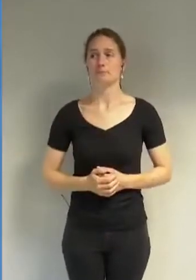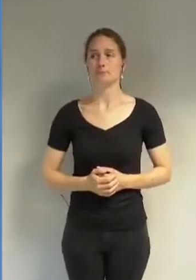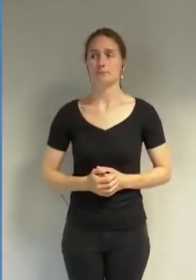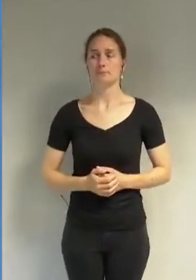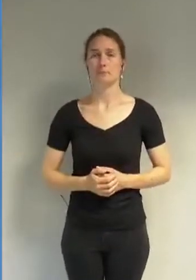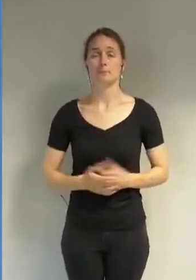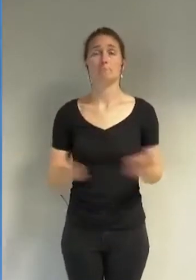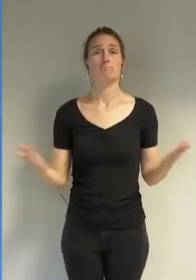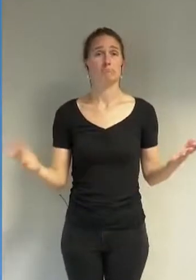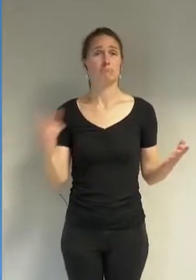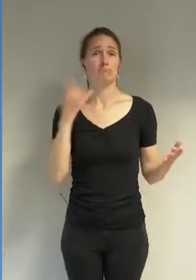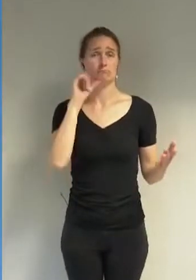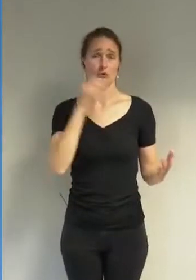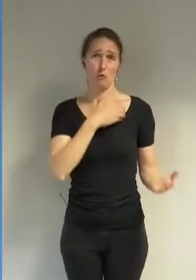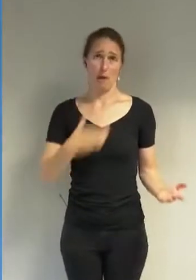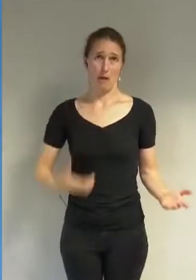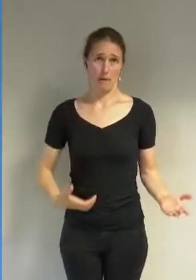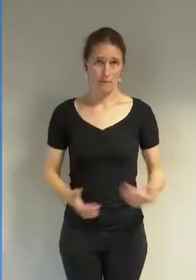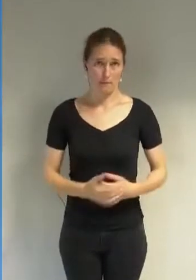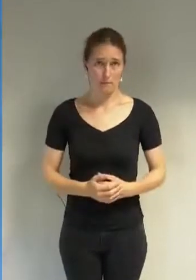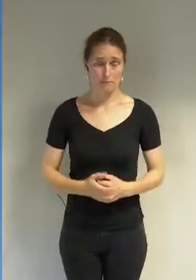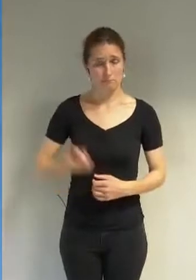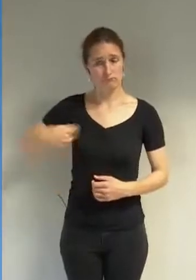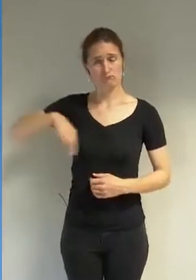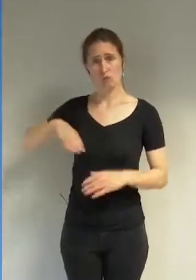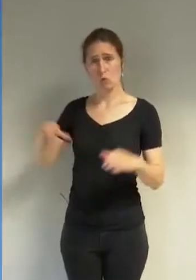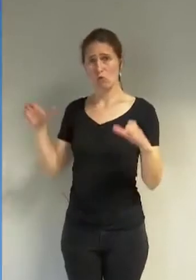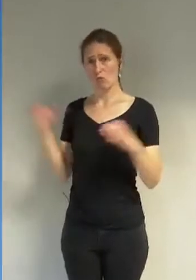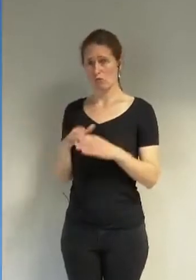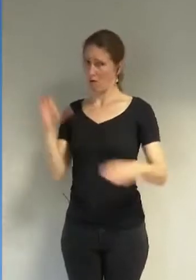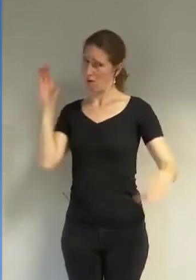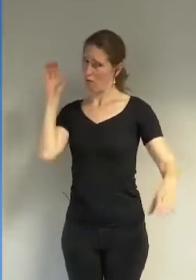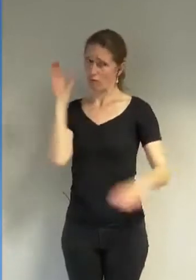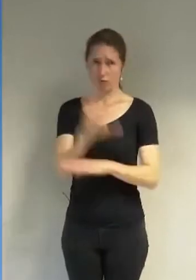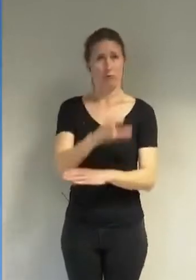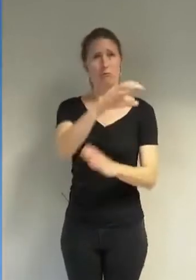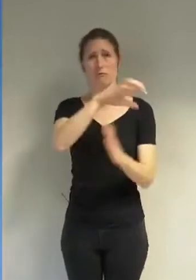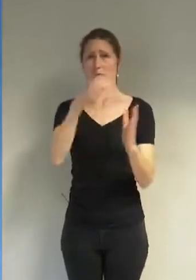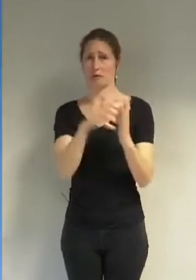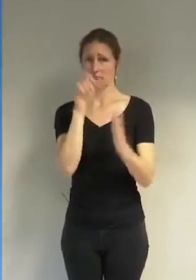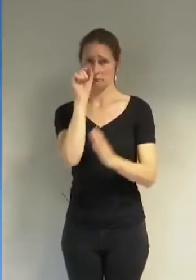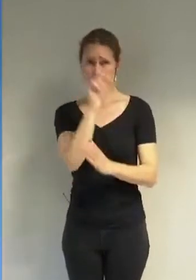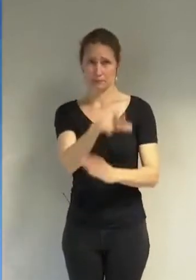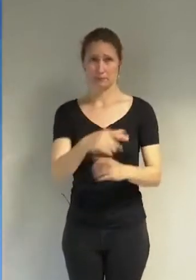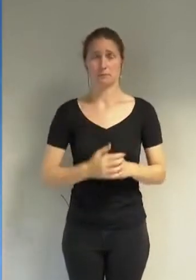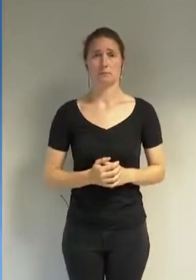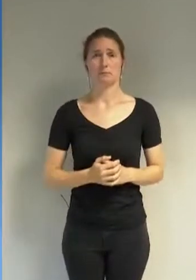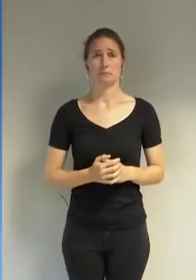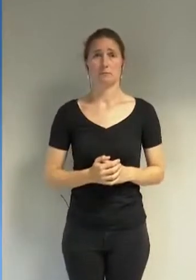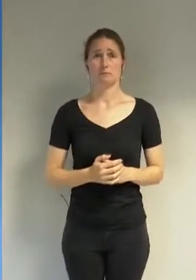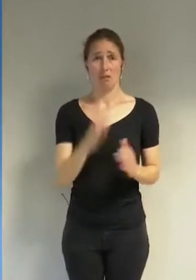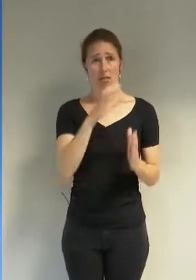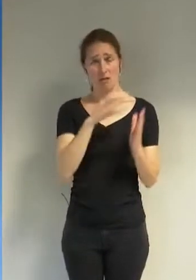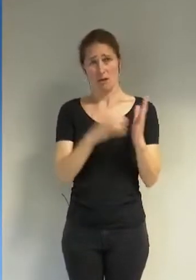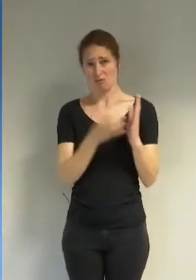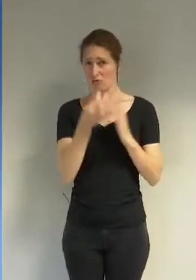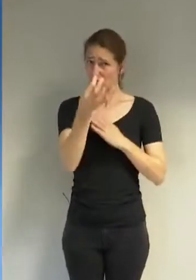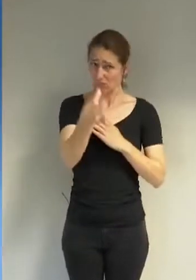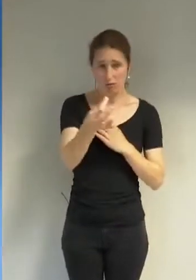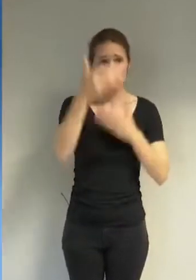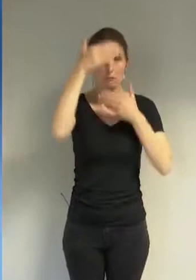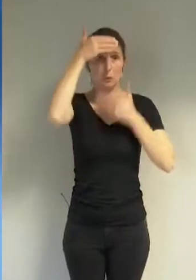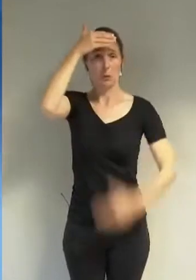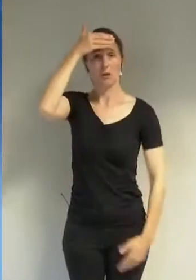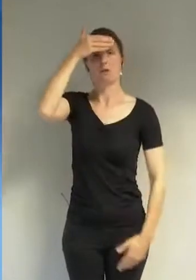Monsieur le maire, notre groupe est défavorable à cette délibération qui vous permet d'autoriser le burkini dans